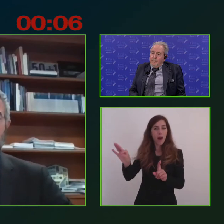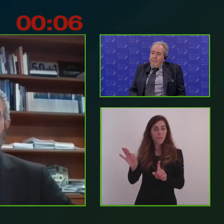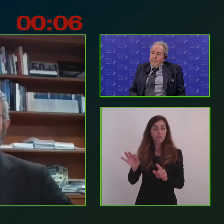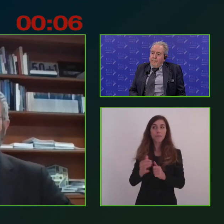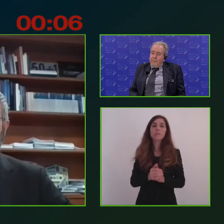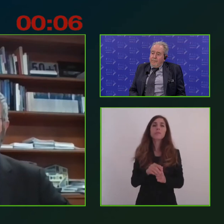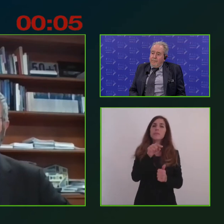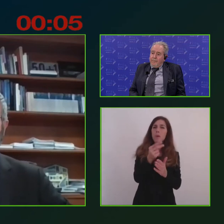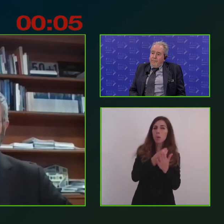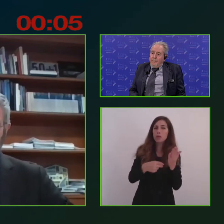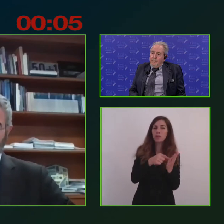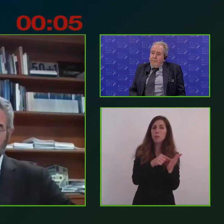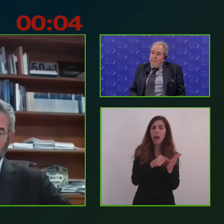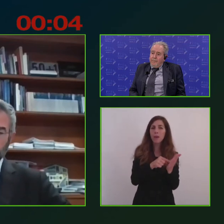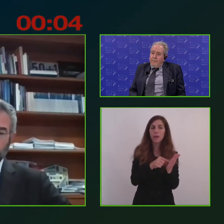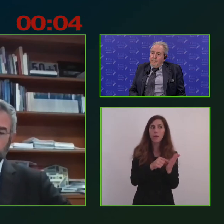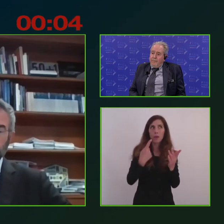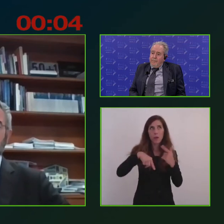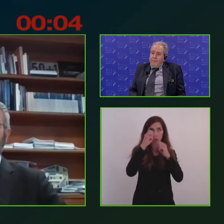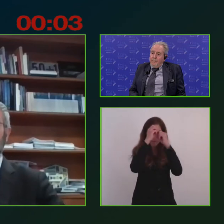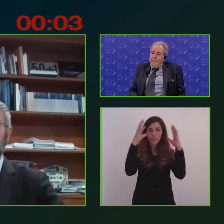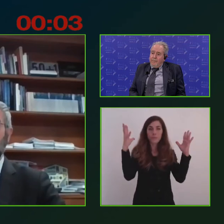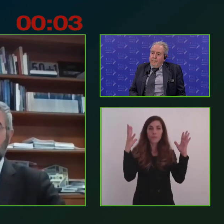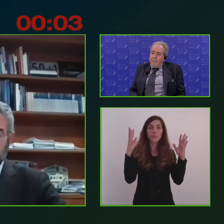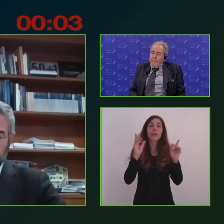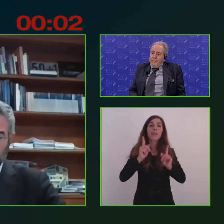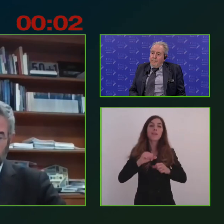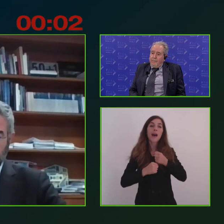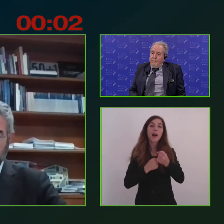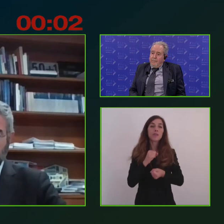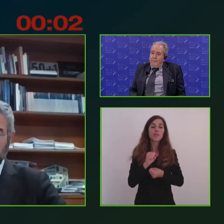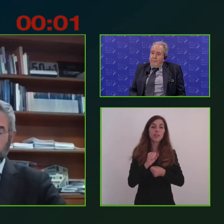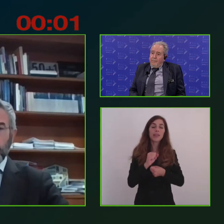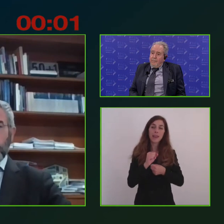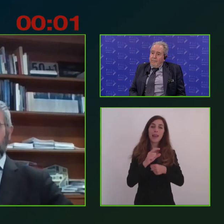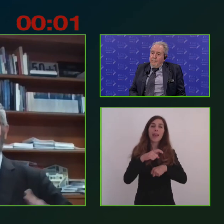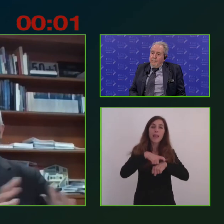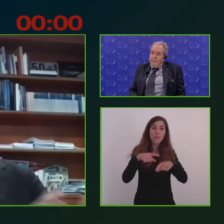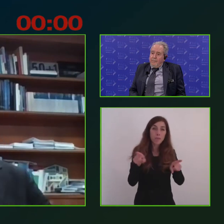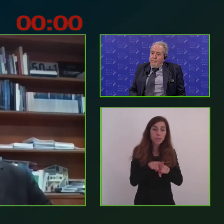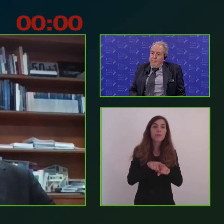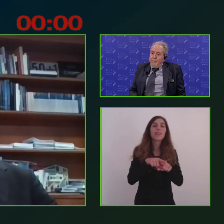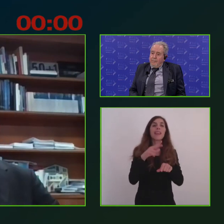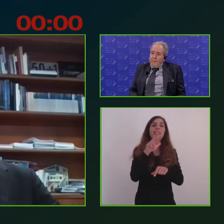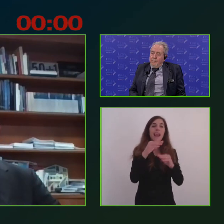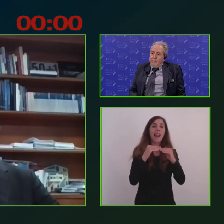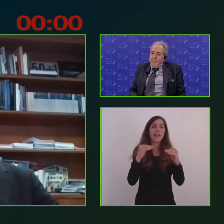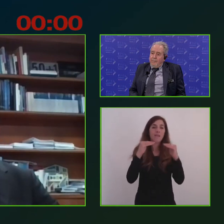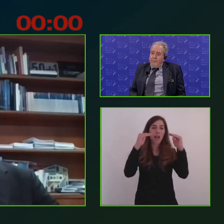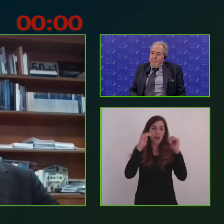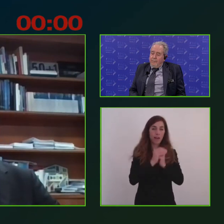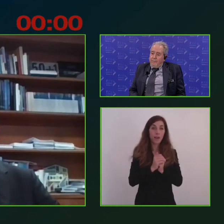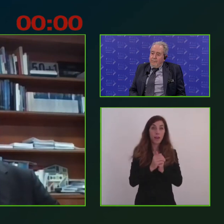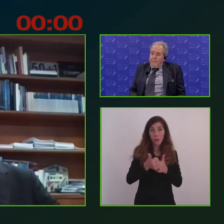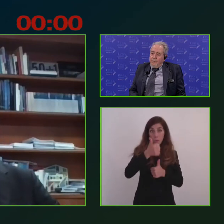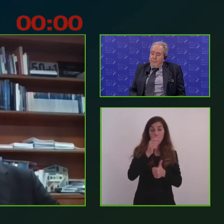come lo stiamo immaginando, deve agire contemporaneamente su tre livelli. Prima di tutto essere capace di